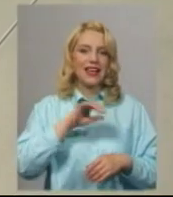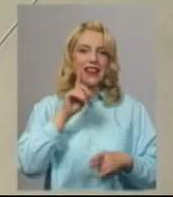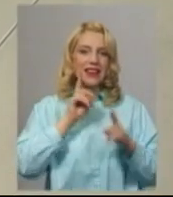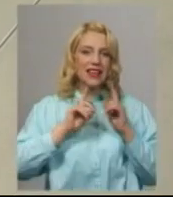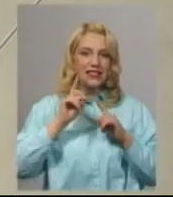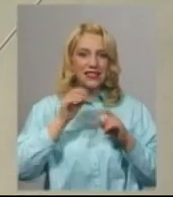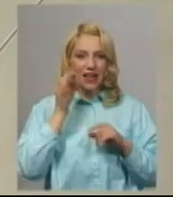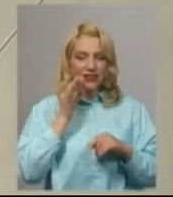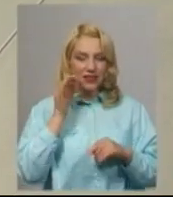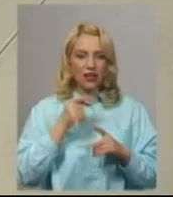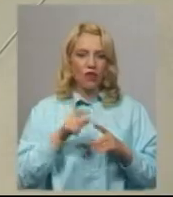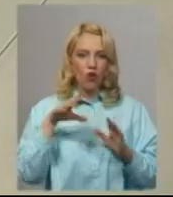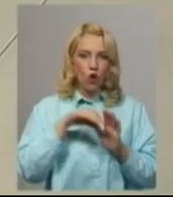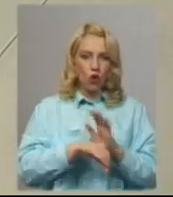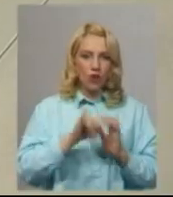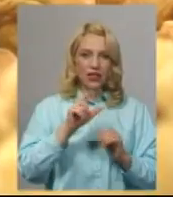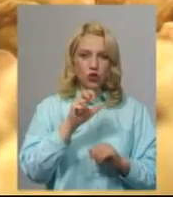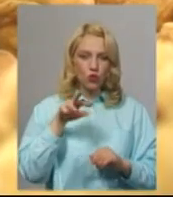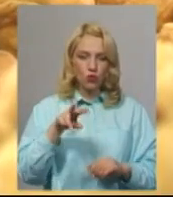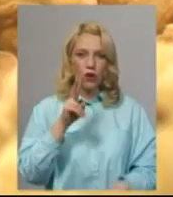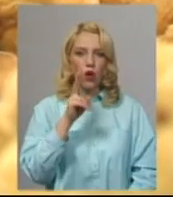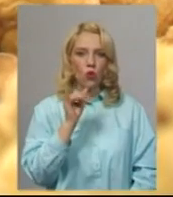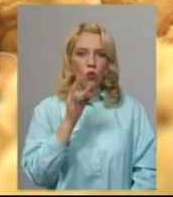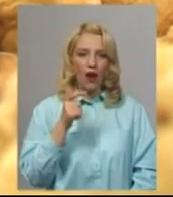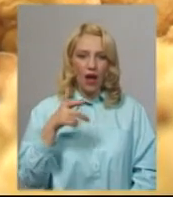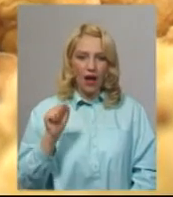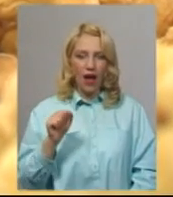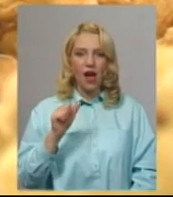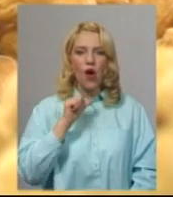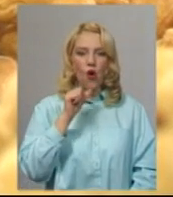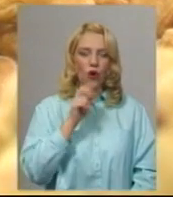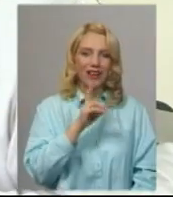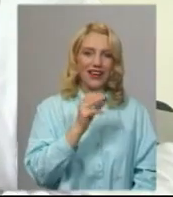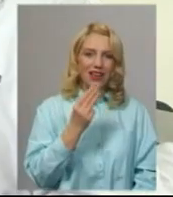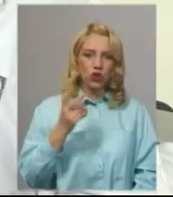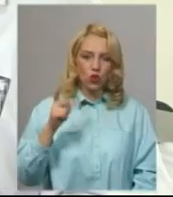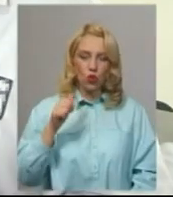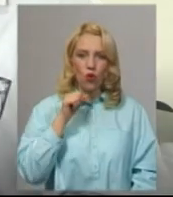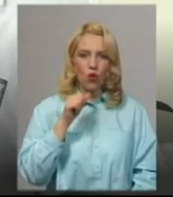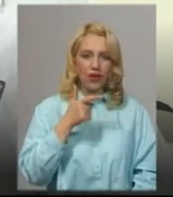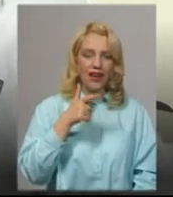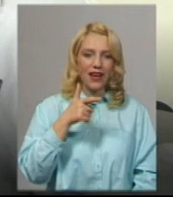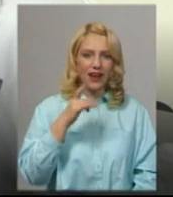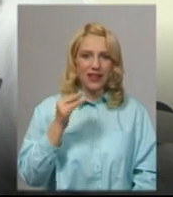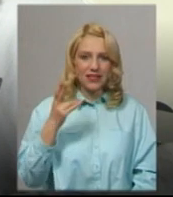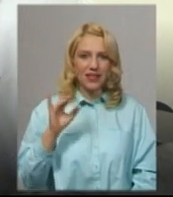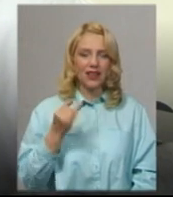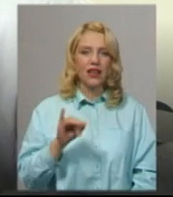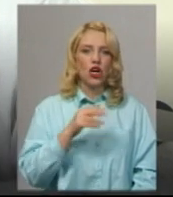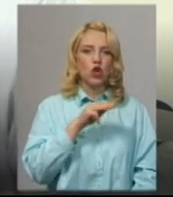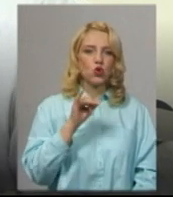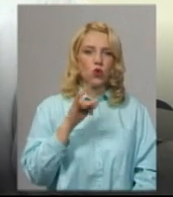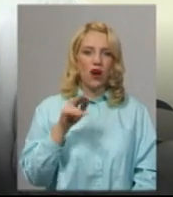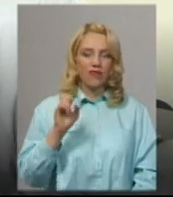входить роззинки, входить курага, входить горіх кешлю, горіх грецький, журавлина. Це все ріжеться,